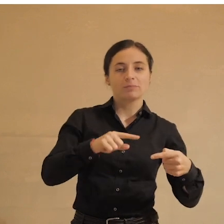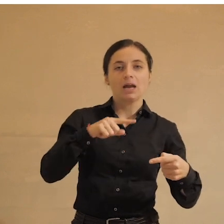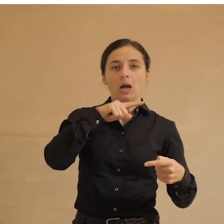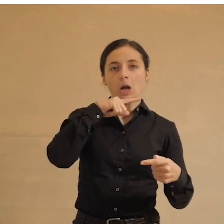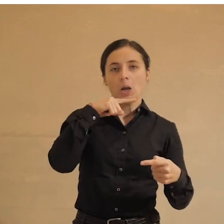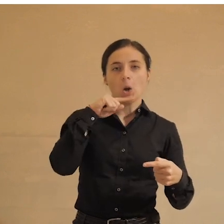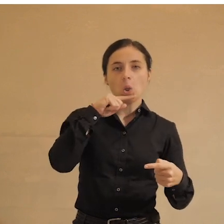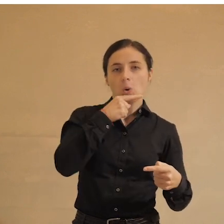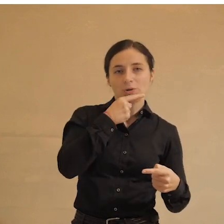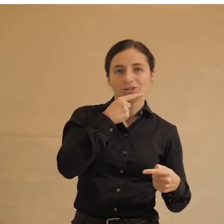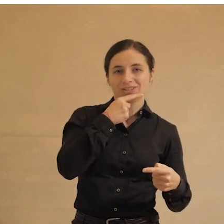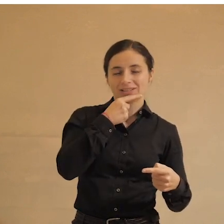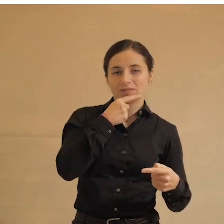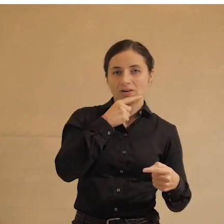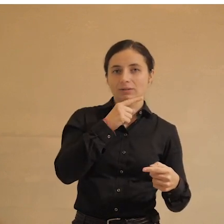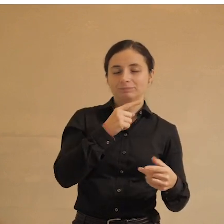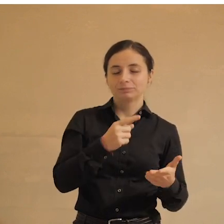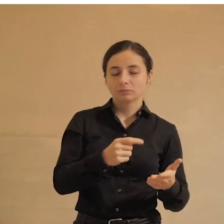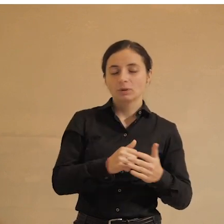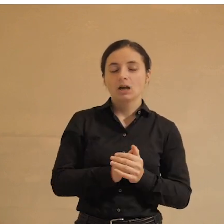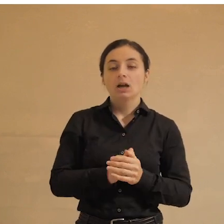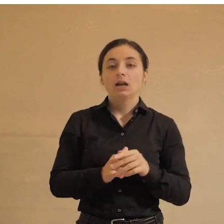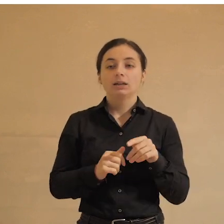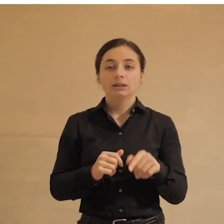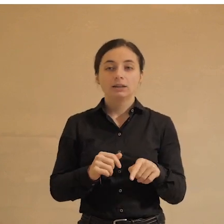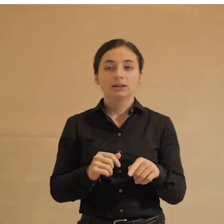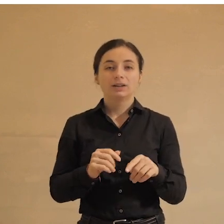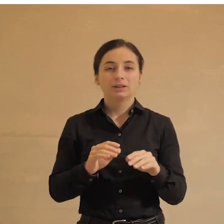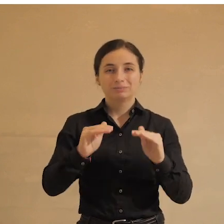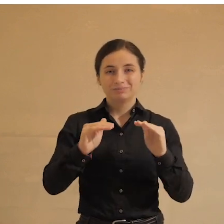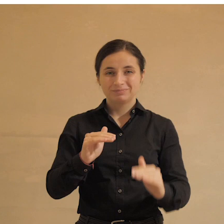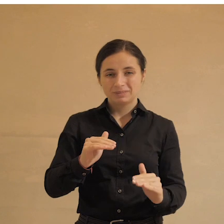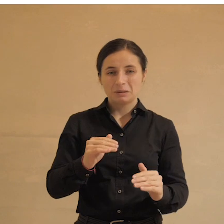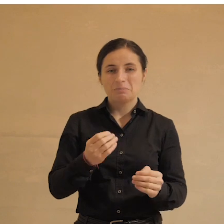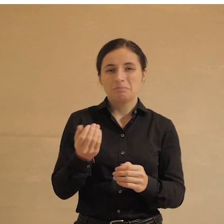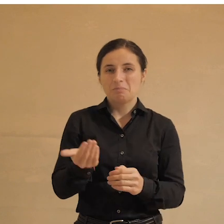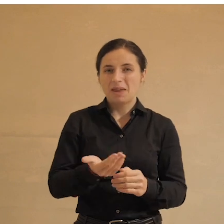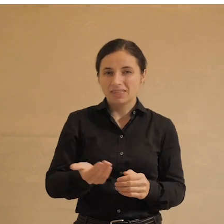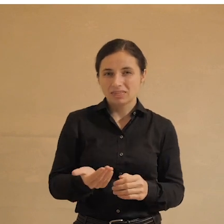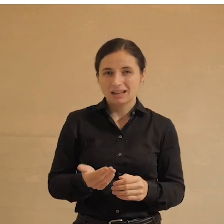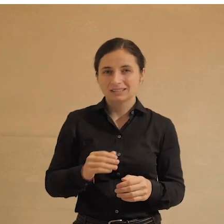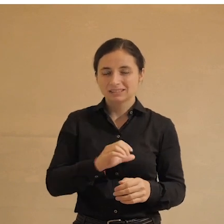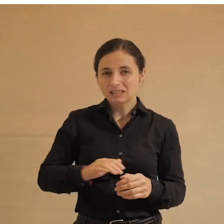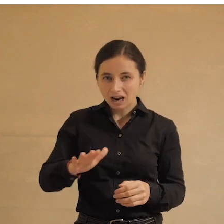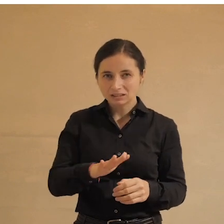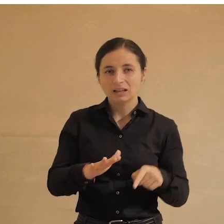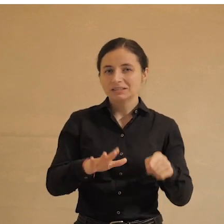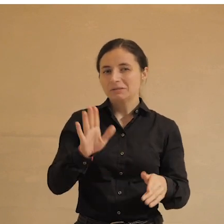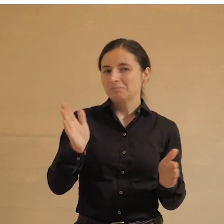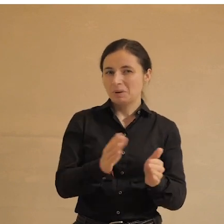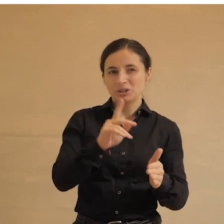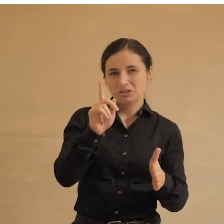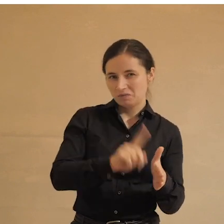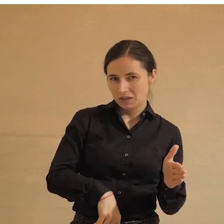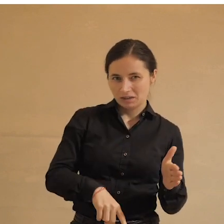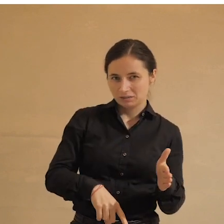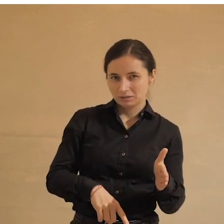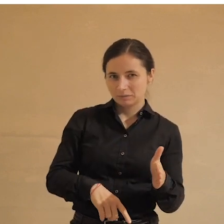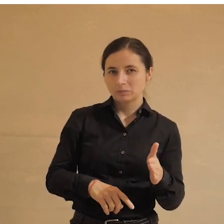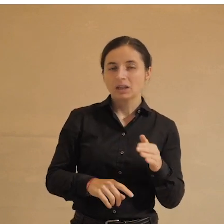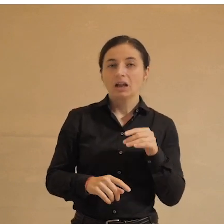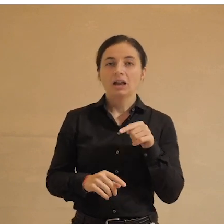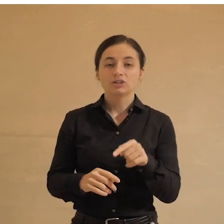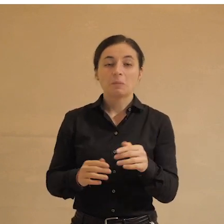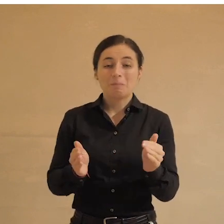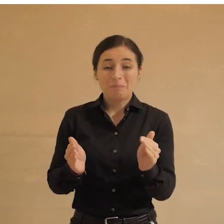Недоверчивые страны бедные. Это страшная зацикленная несправедливость, потому что чем они беднее, тем меньше у них